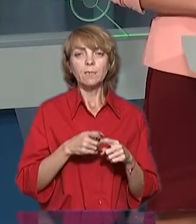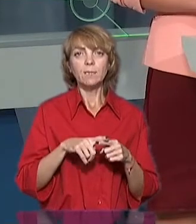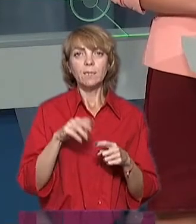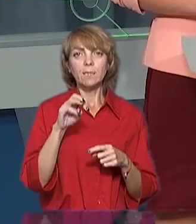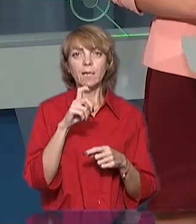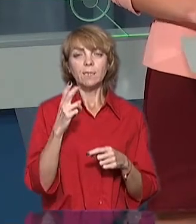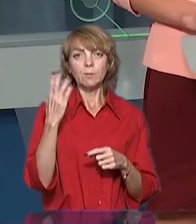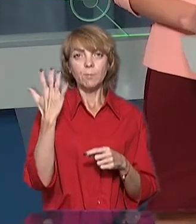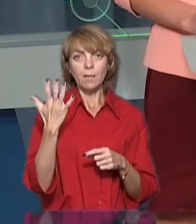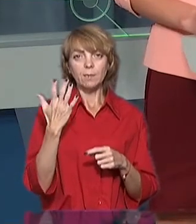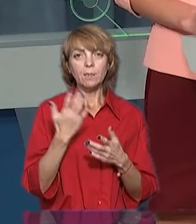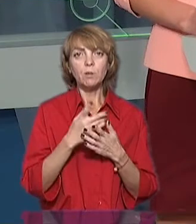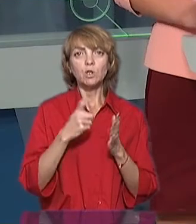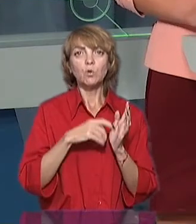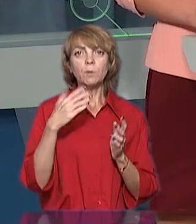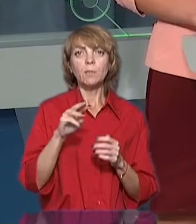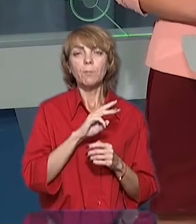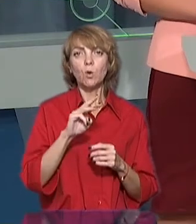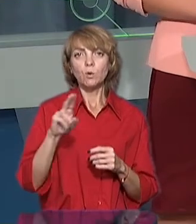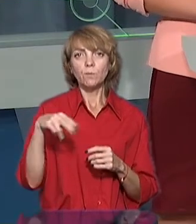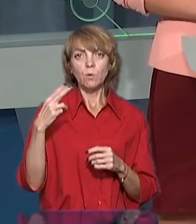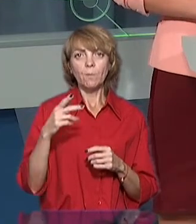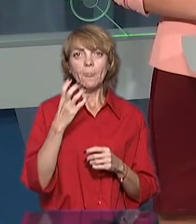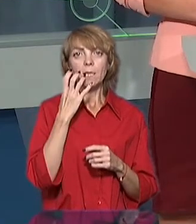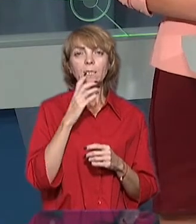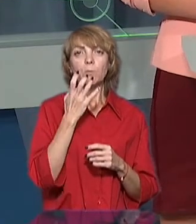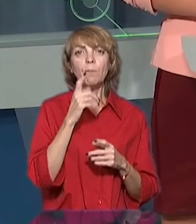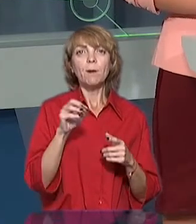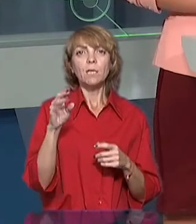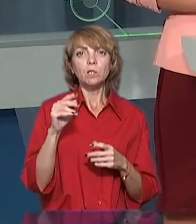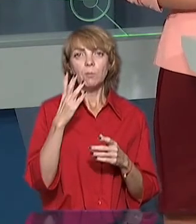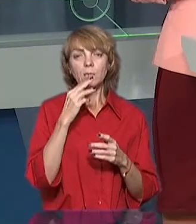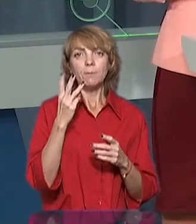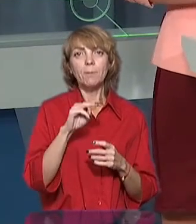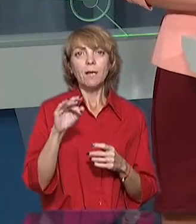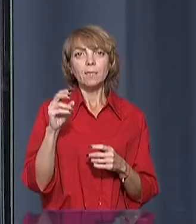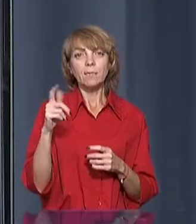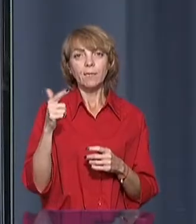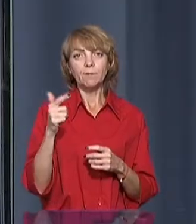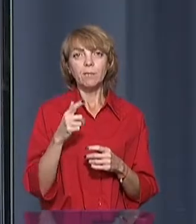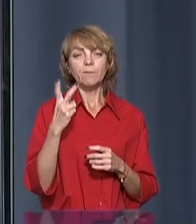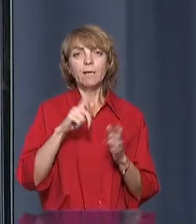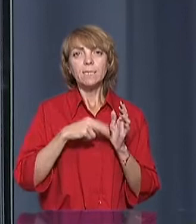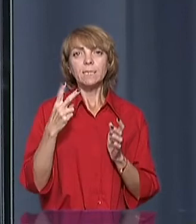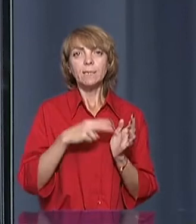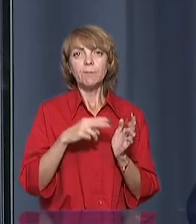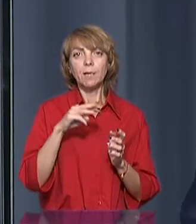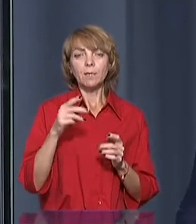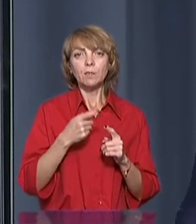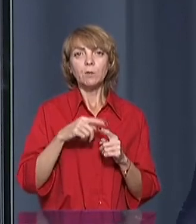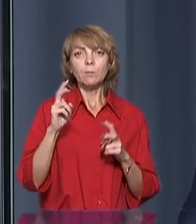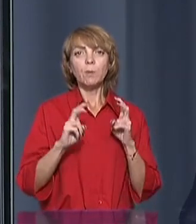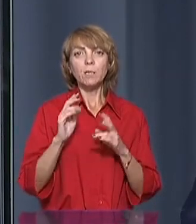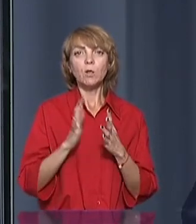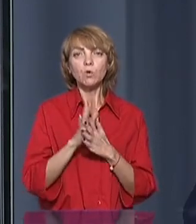ТЕЦ-5, який має 650 мільйонів, харківські теплові мережі майже 3 мільярди гривень, 2,7 мільярди. І ці ж підприємства